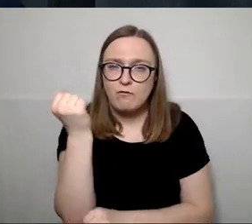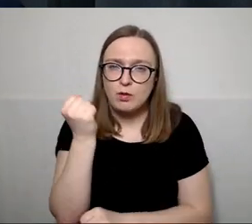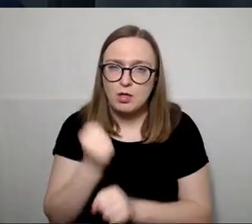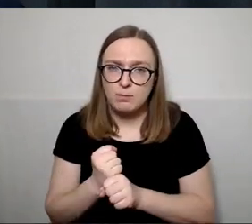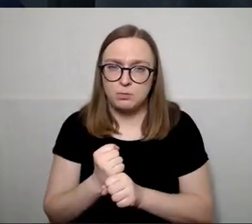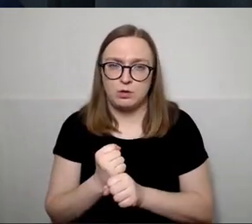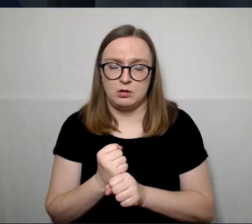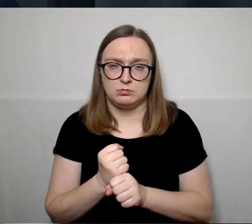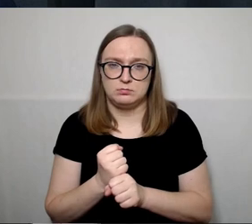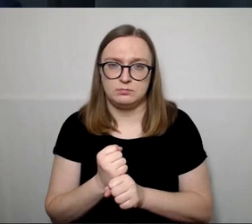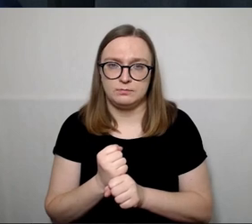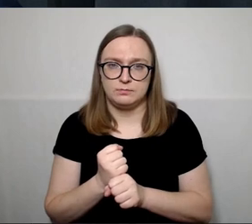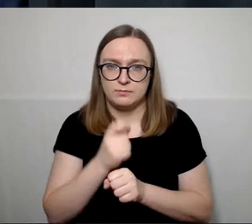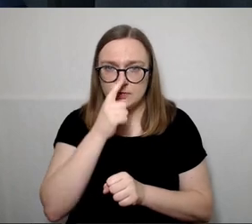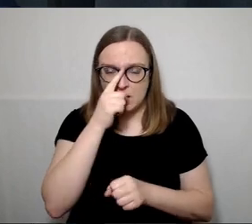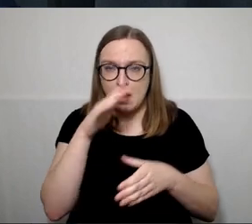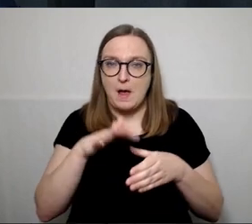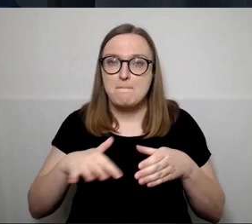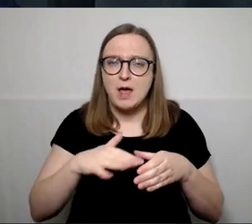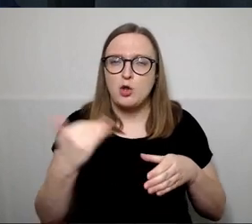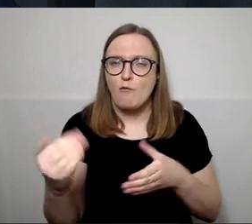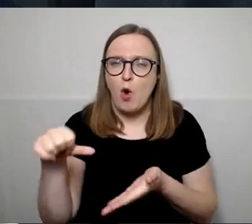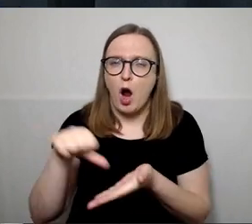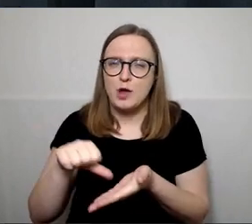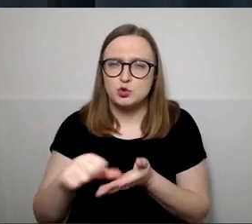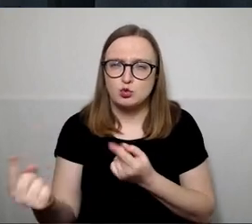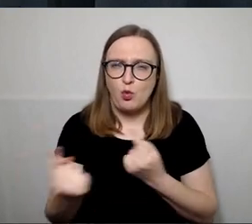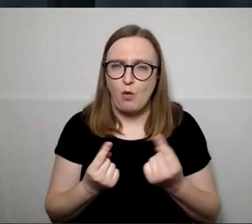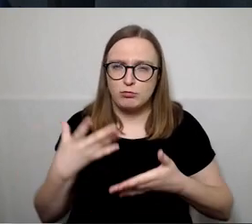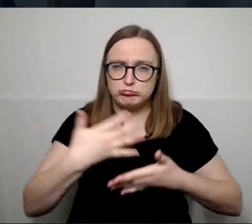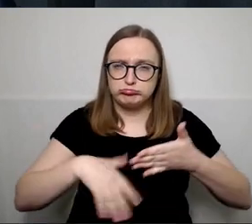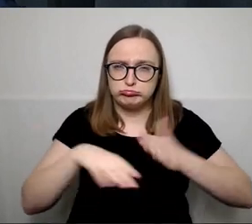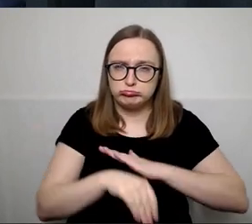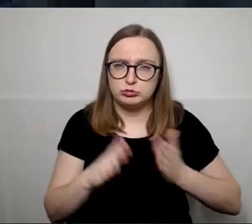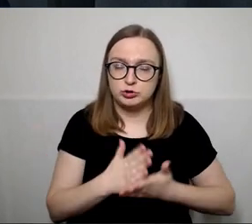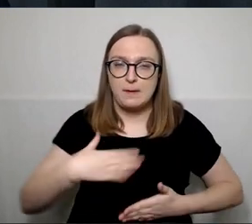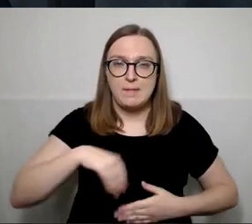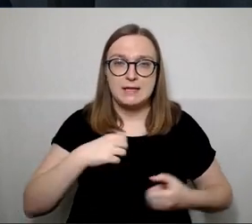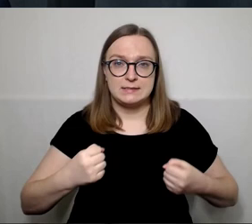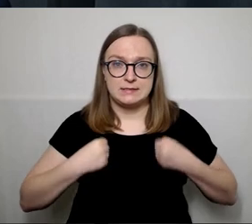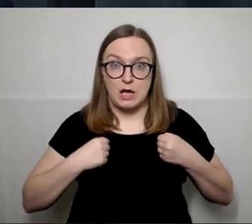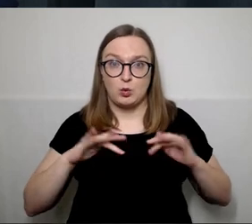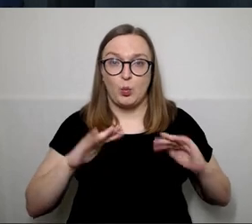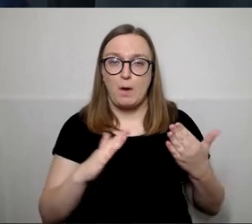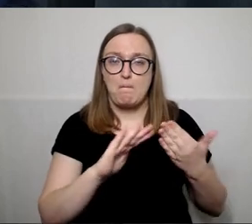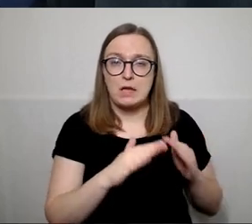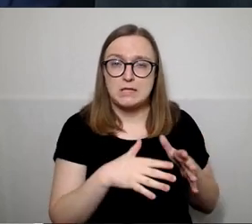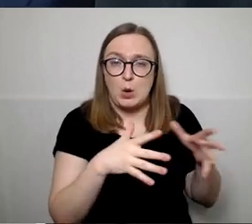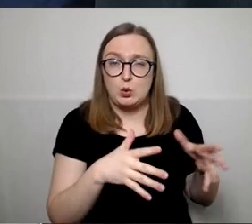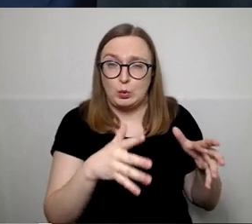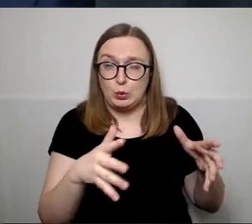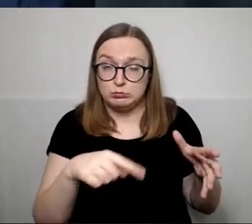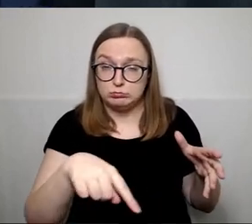bendruomenės atstovų. Stengiamės, kad kiekvieną didesnę gyvenvietę atstovautų